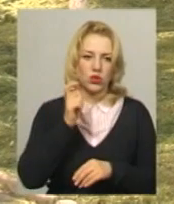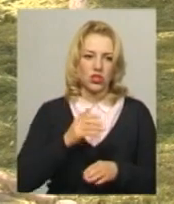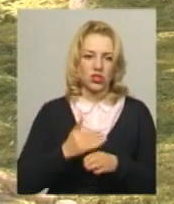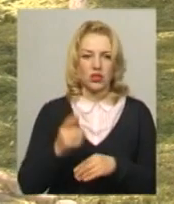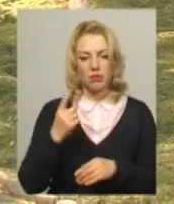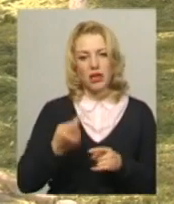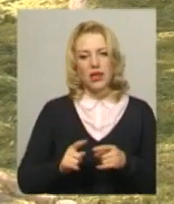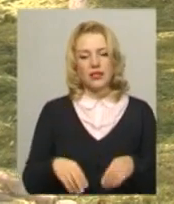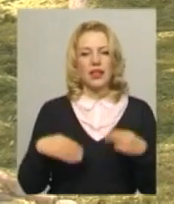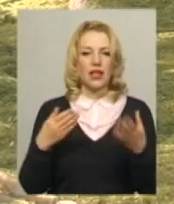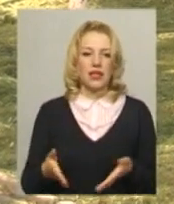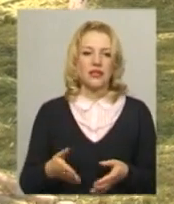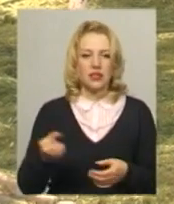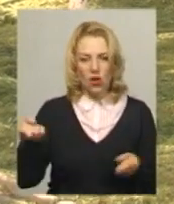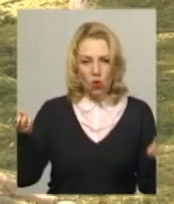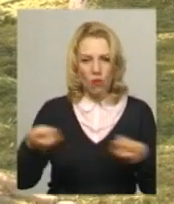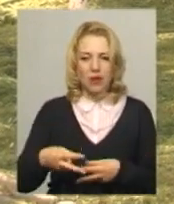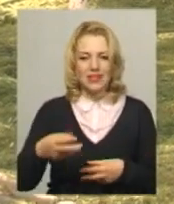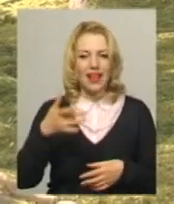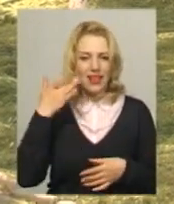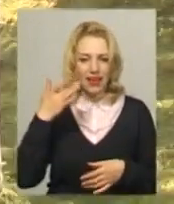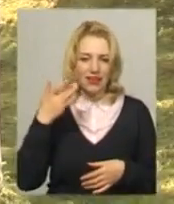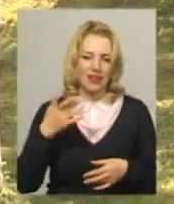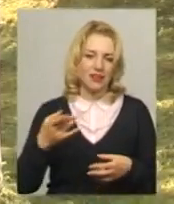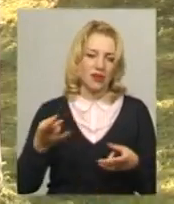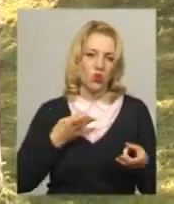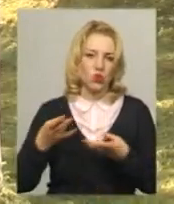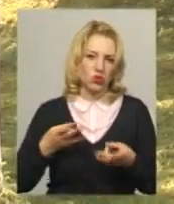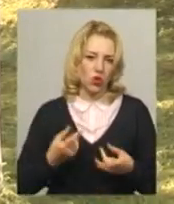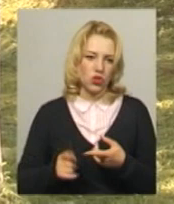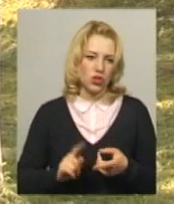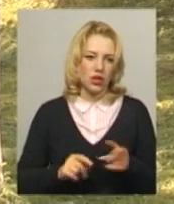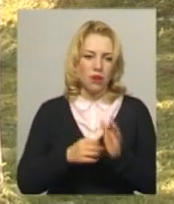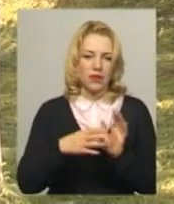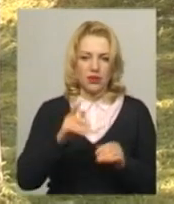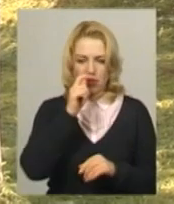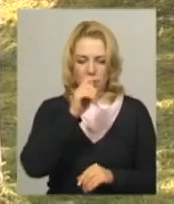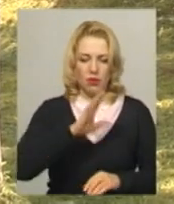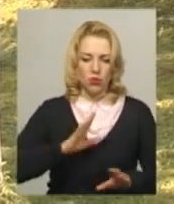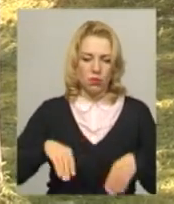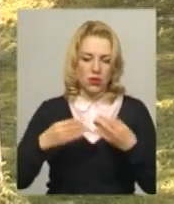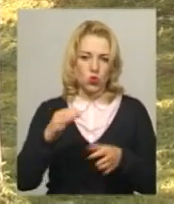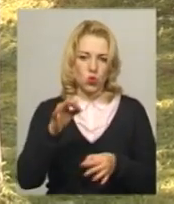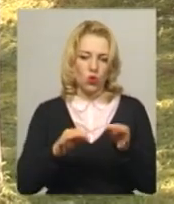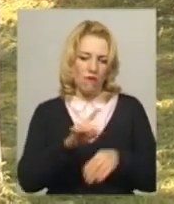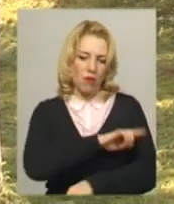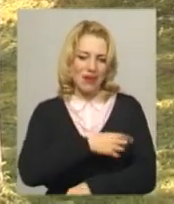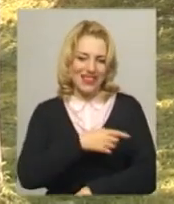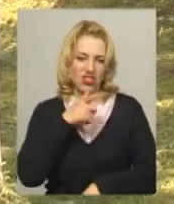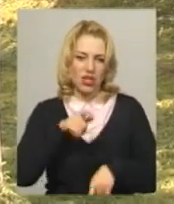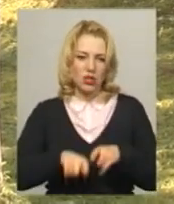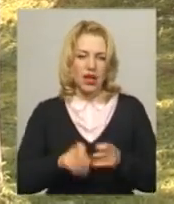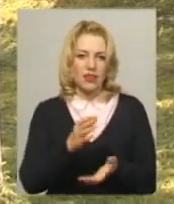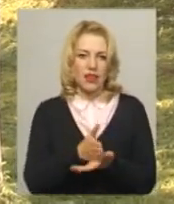перша – це нанесення умисних легких цілесних ушкоджень. 15 квітня було призначено судово-медичну експертизу на наявність